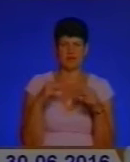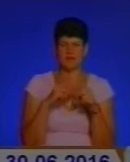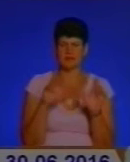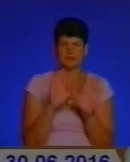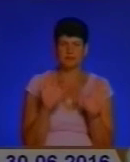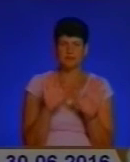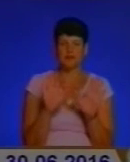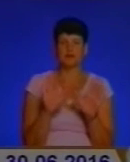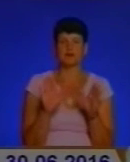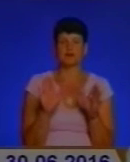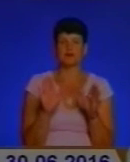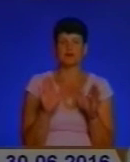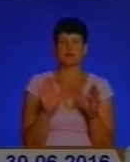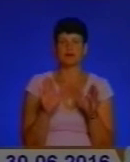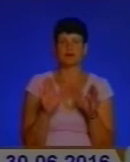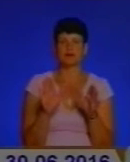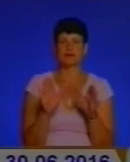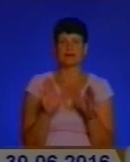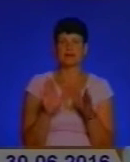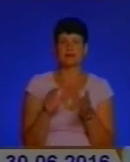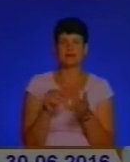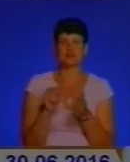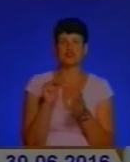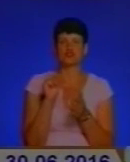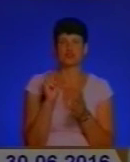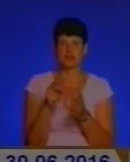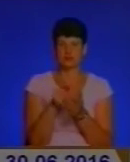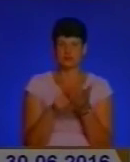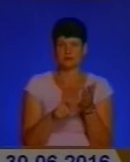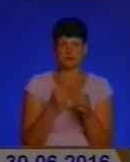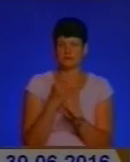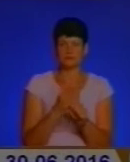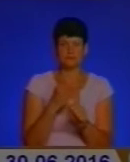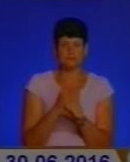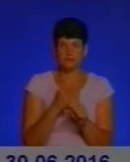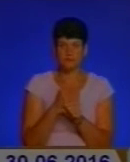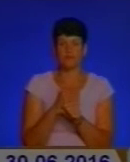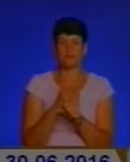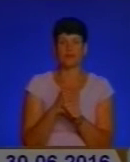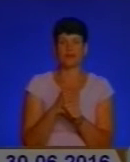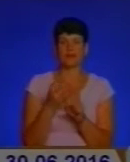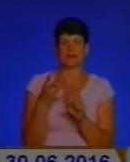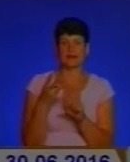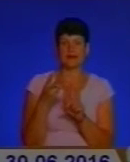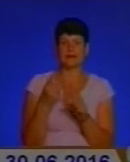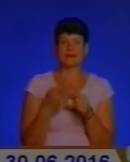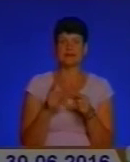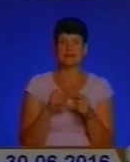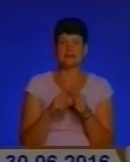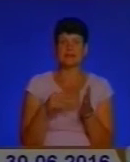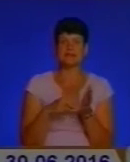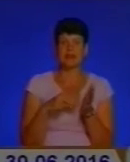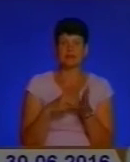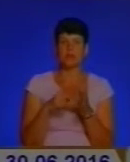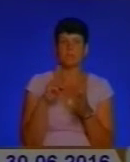з сіткової заправки, не б'ють чеки. Не пробитий чек – це мінус 5% в місцевий бюджет. Третя робота – це ставки по податку на